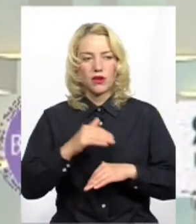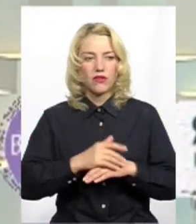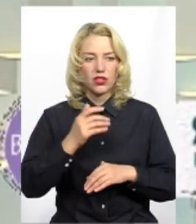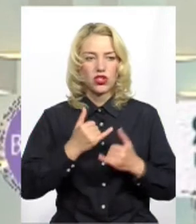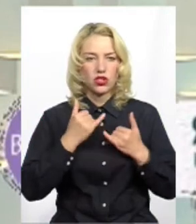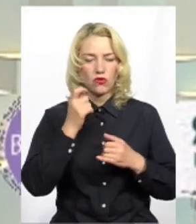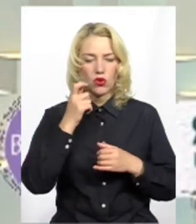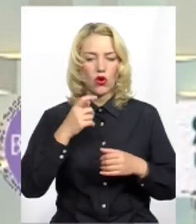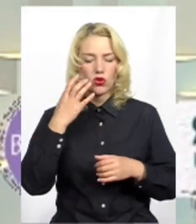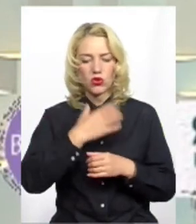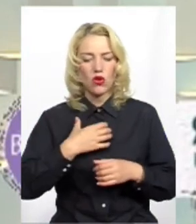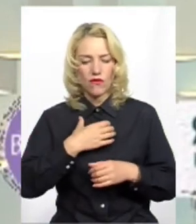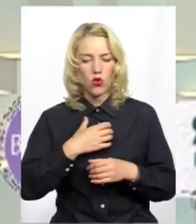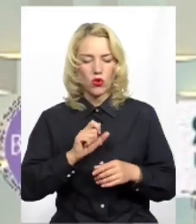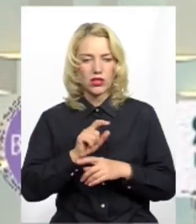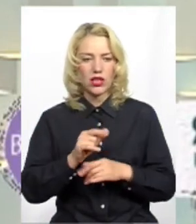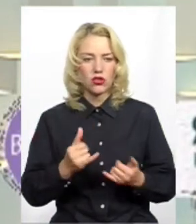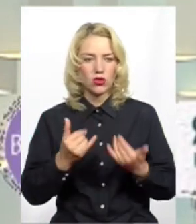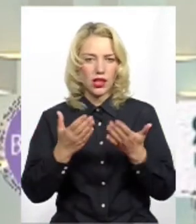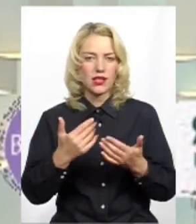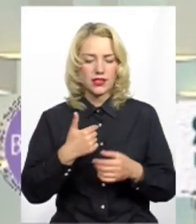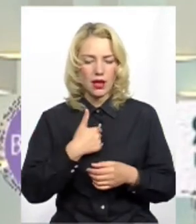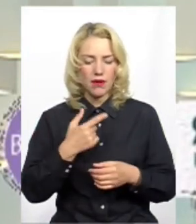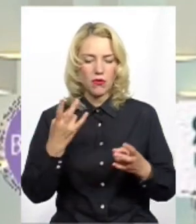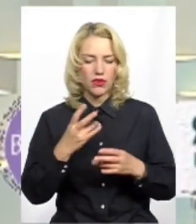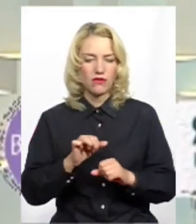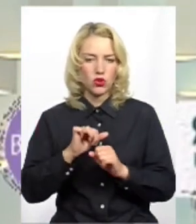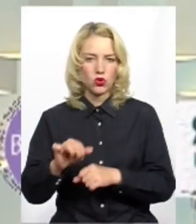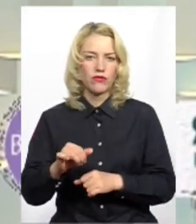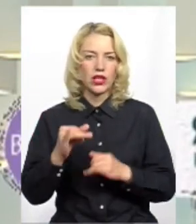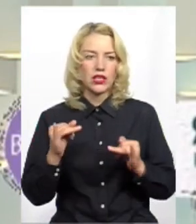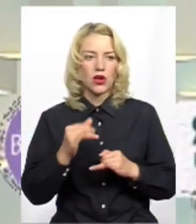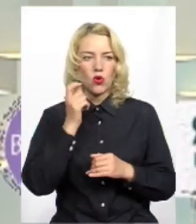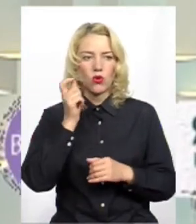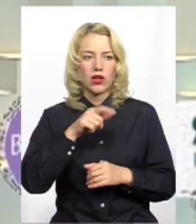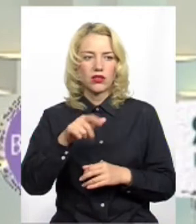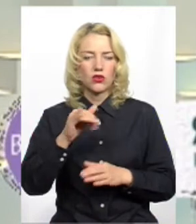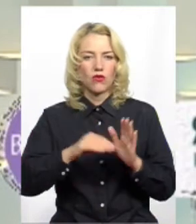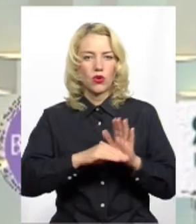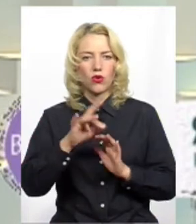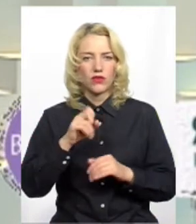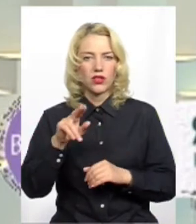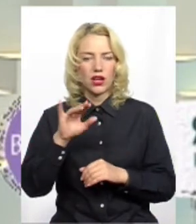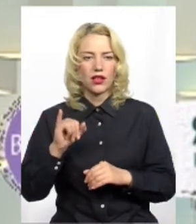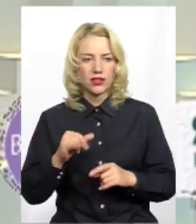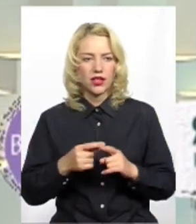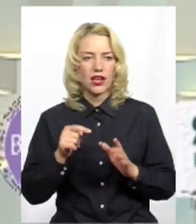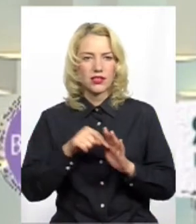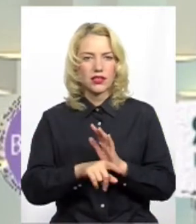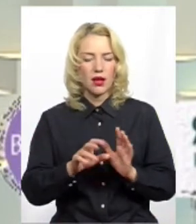Основною задачою для себе я ставлю те, що має відстоювати інтереси українців в Верховній Раді, а саме